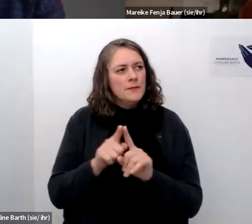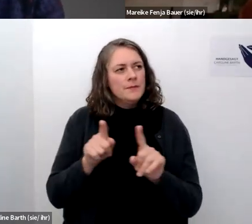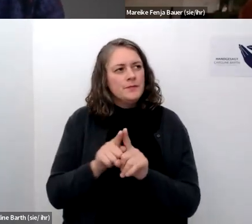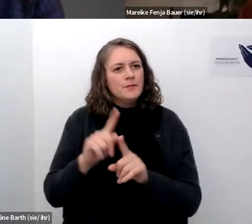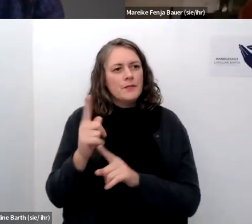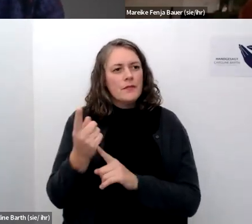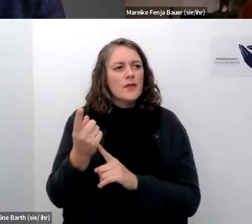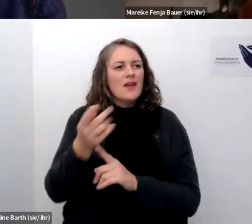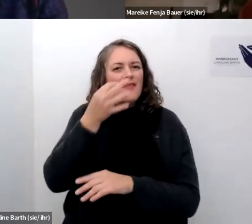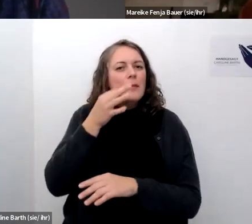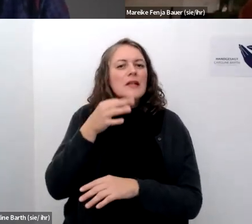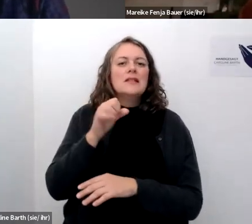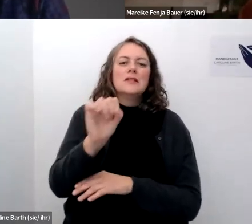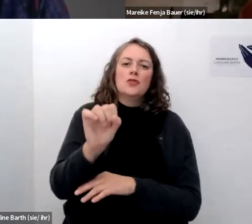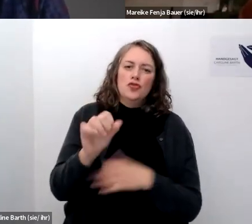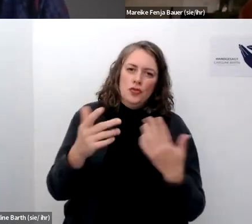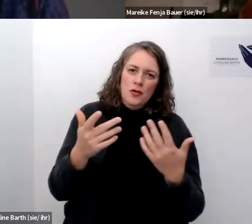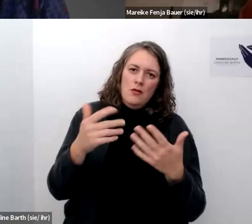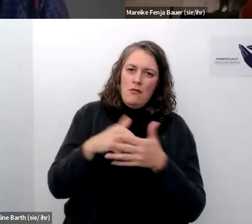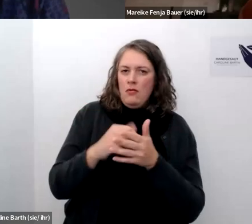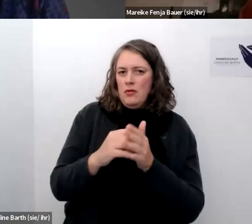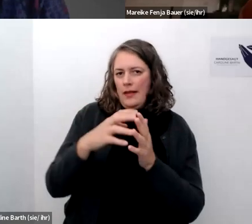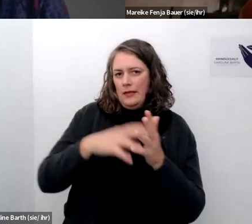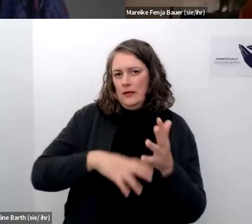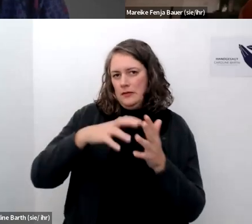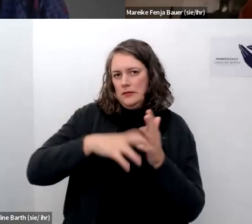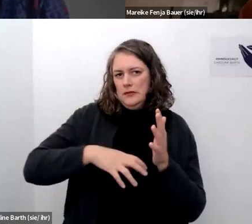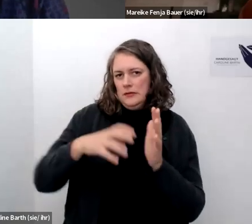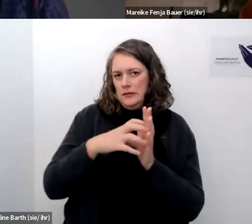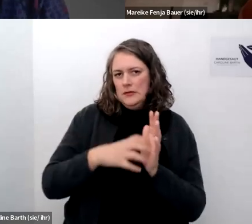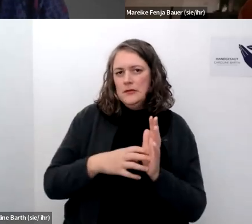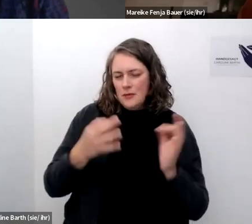feministischen content auf diesen plattformen gibt der eben genau das thematisiert